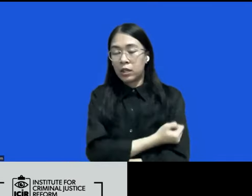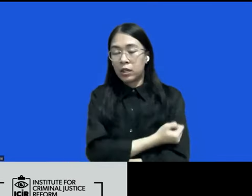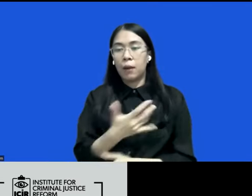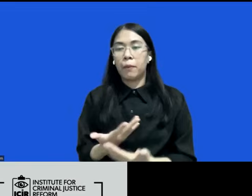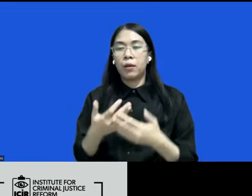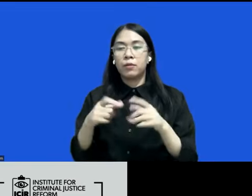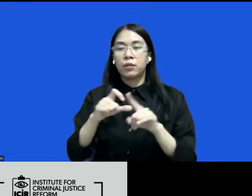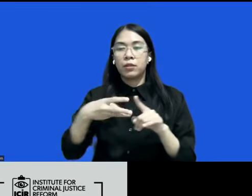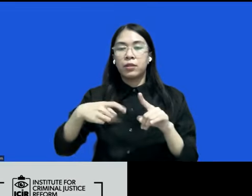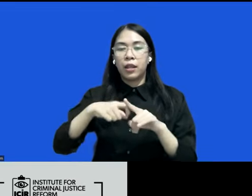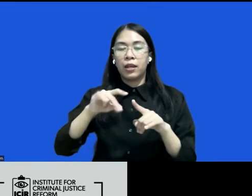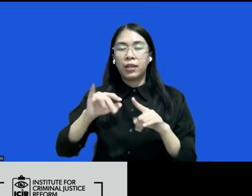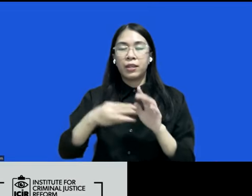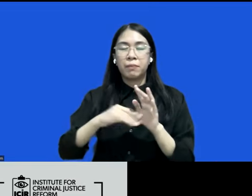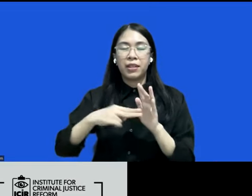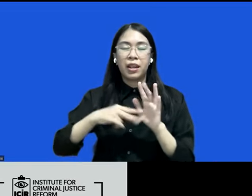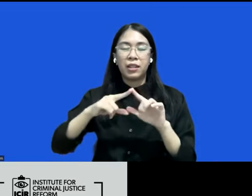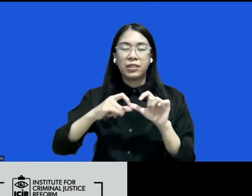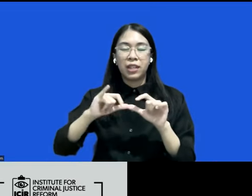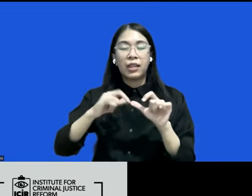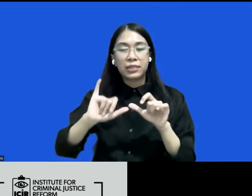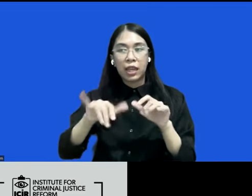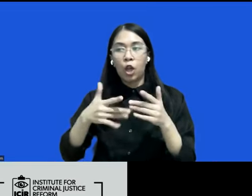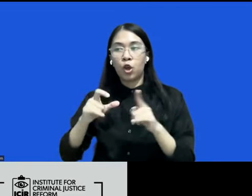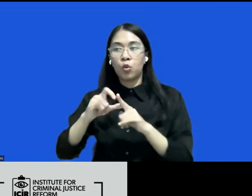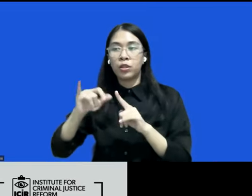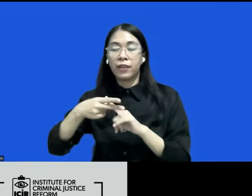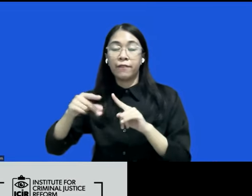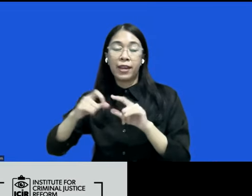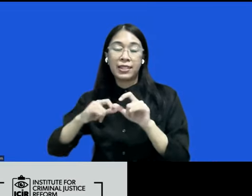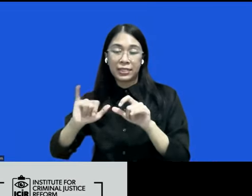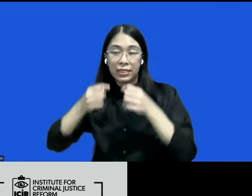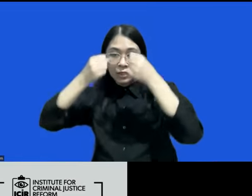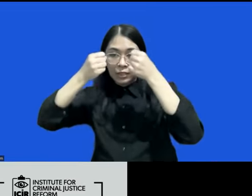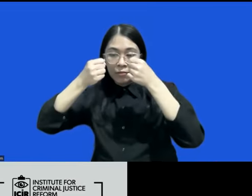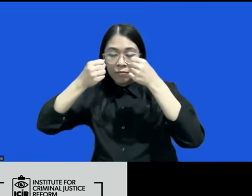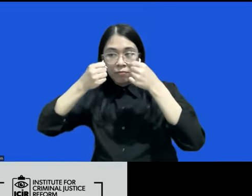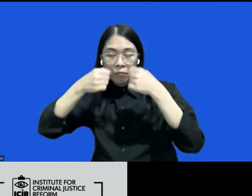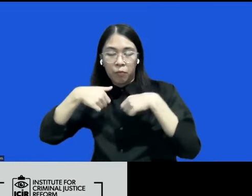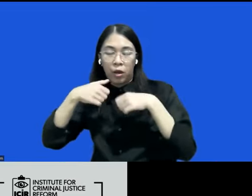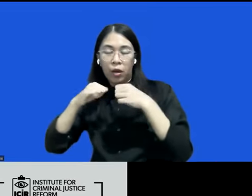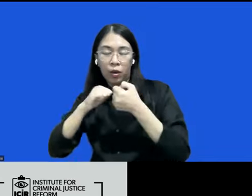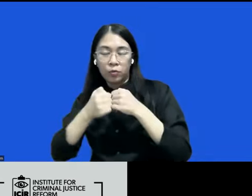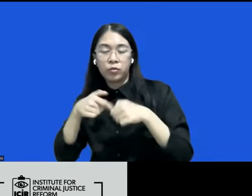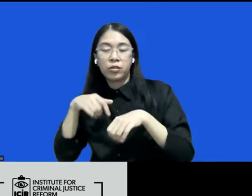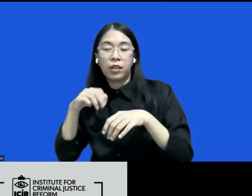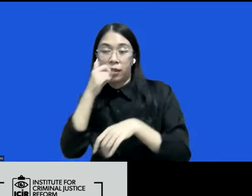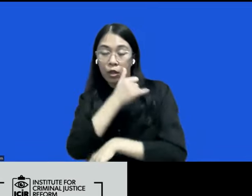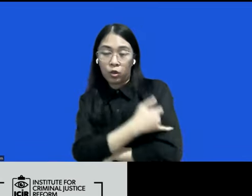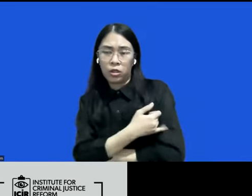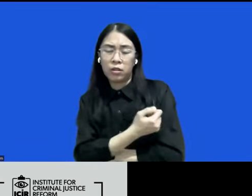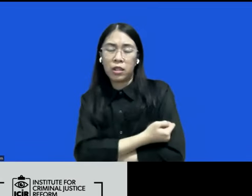atau difensi bagi penggunaan narkotika nah itu rekomendasinya udah baru lagi banyak sistem yang dibangun ICJR juga